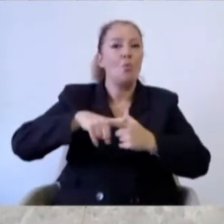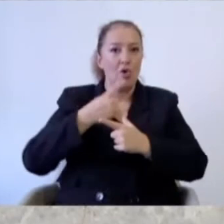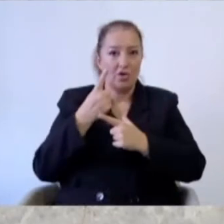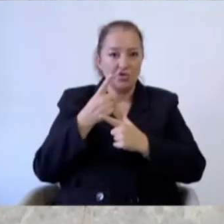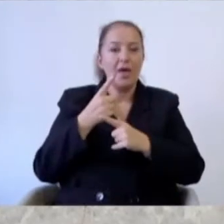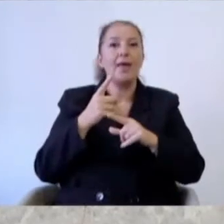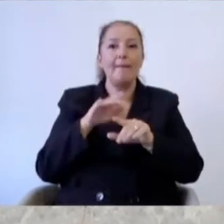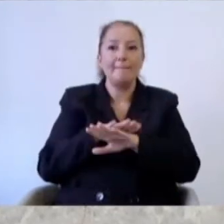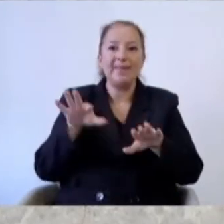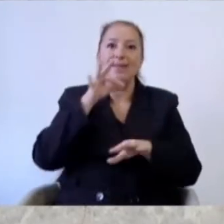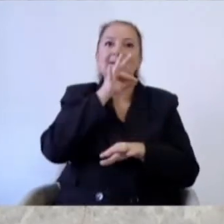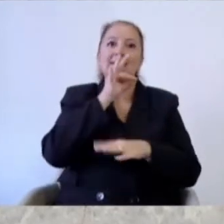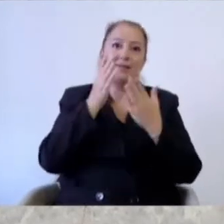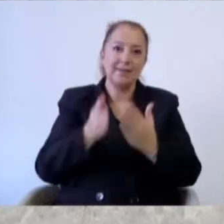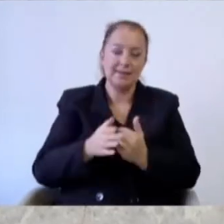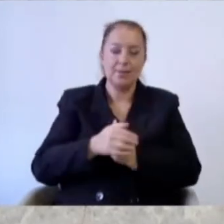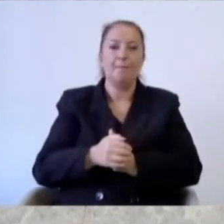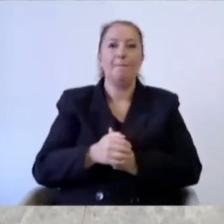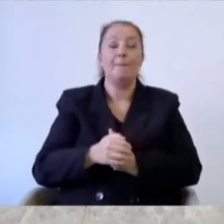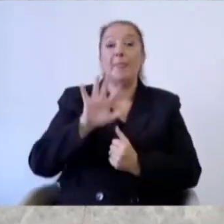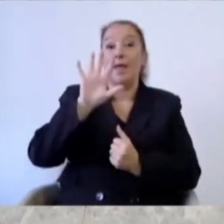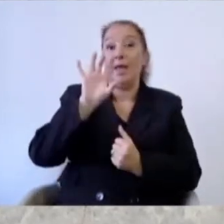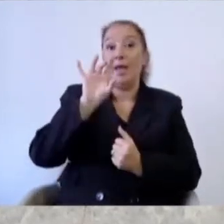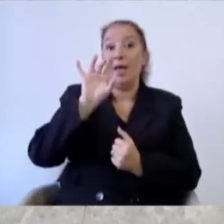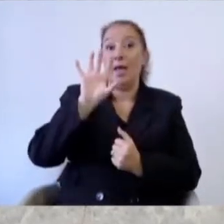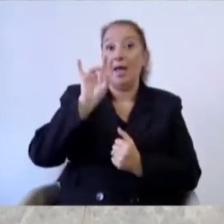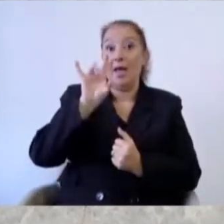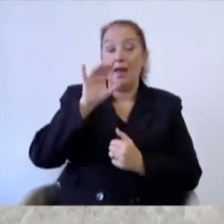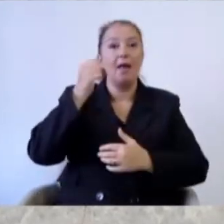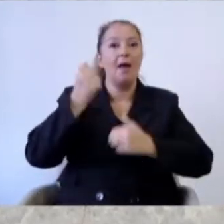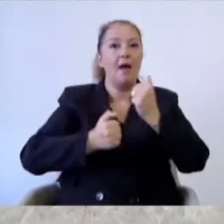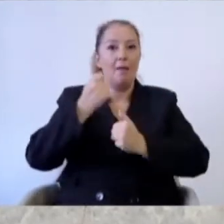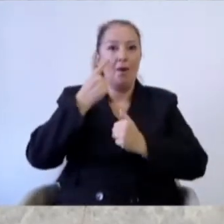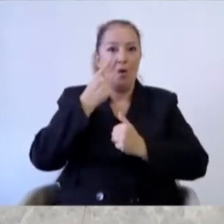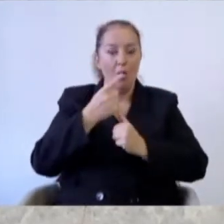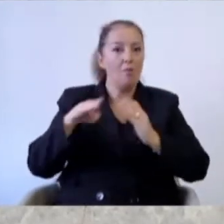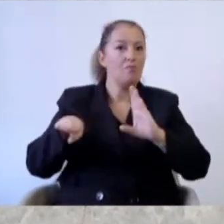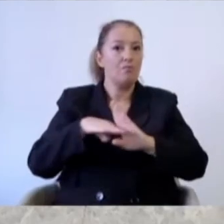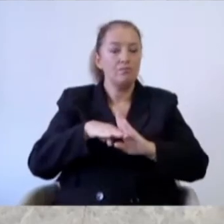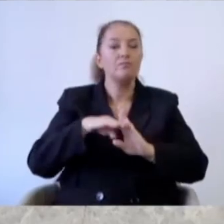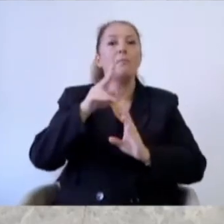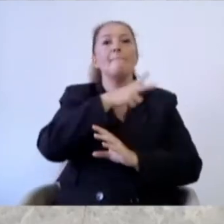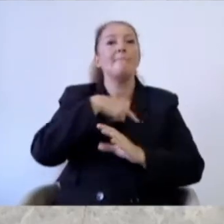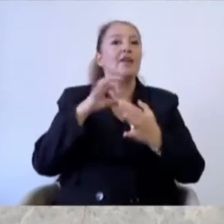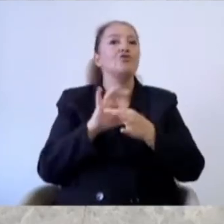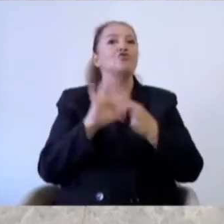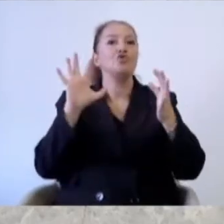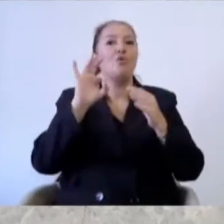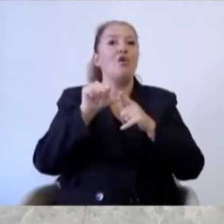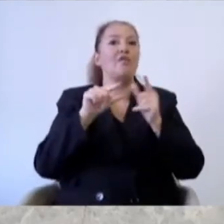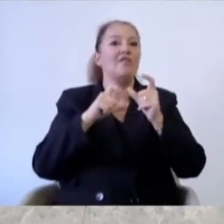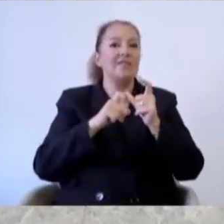tamamlamak üzereyiz. Elli araç kapasitesi olan belediye çözüm ofisi